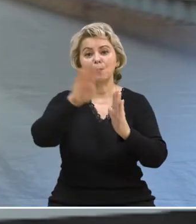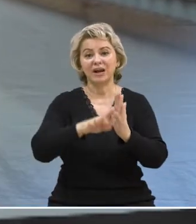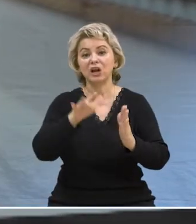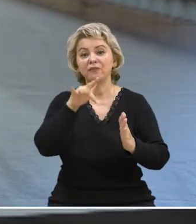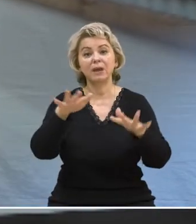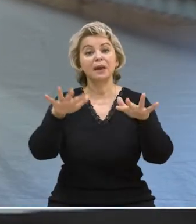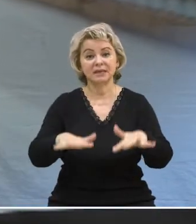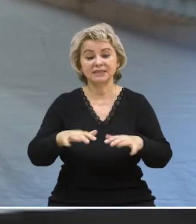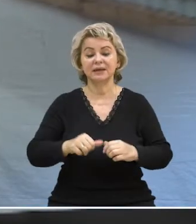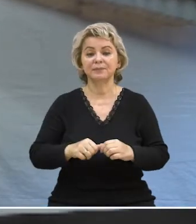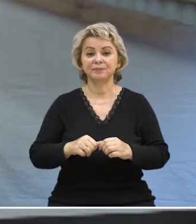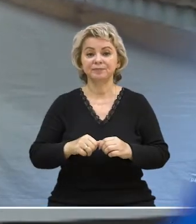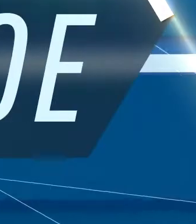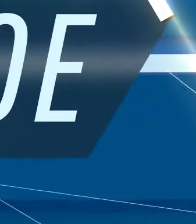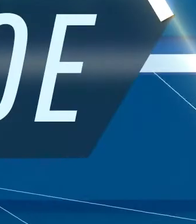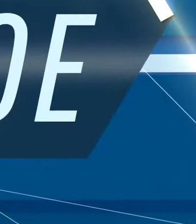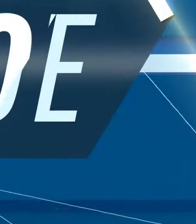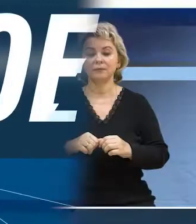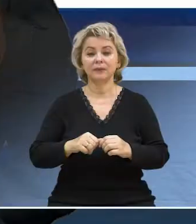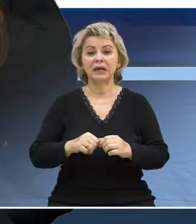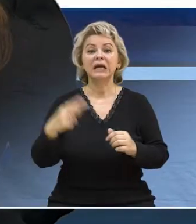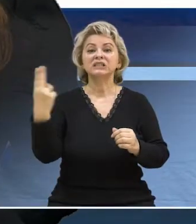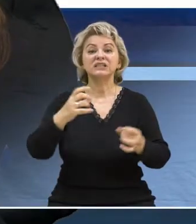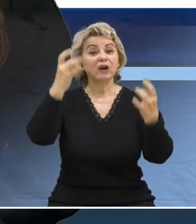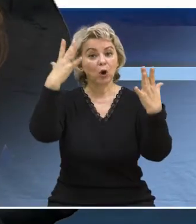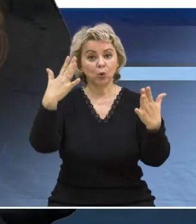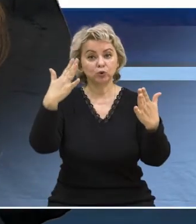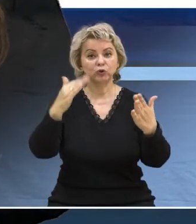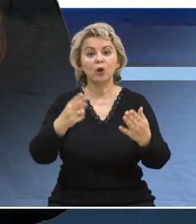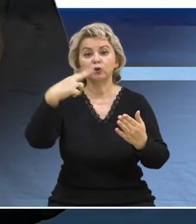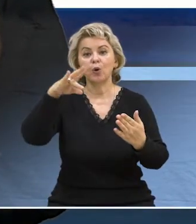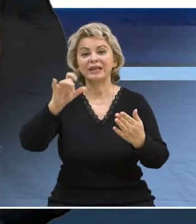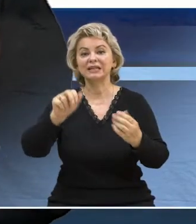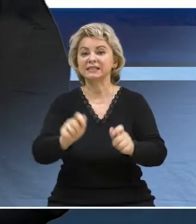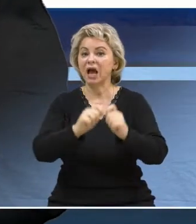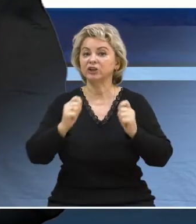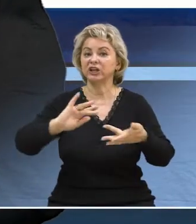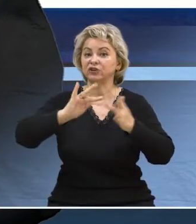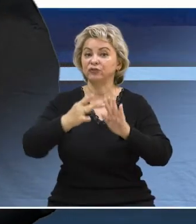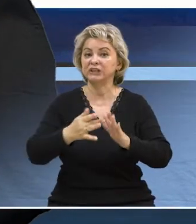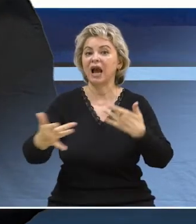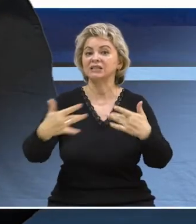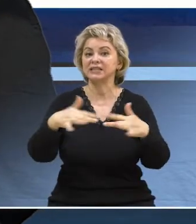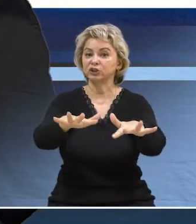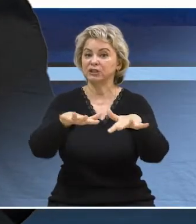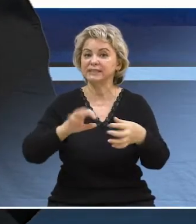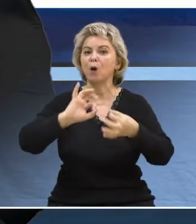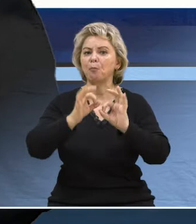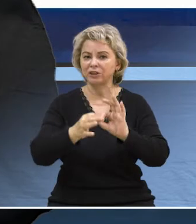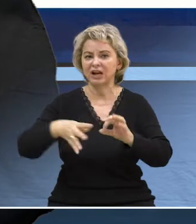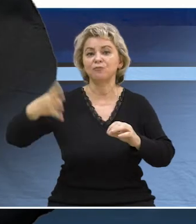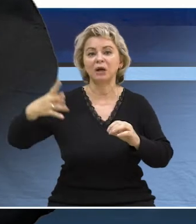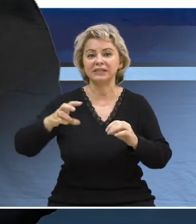Специально для программы «Время местное». Цифровая культура. В Донецке открылся виртуальный концертный зал.